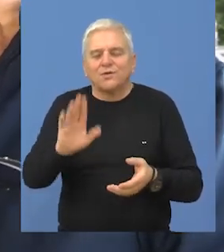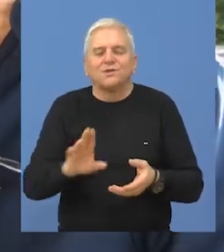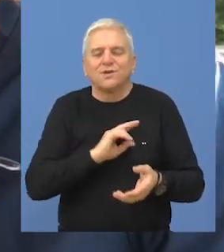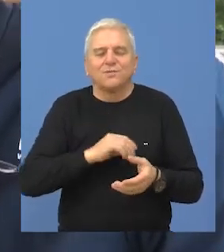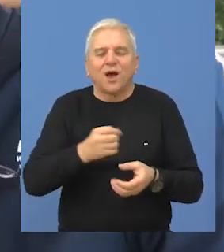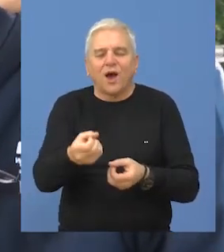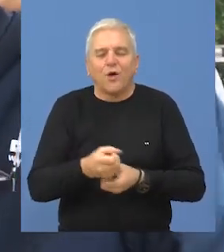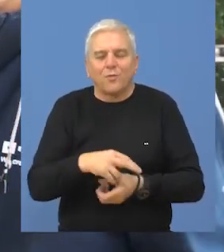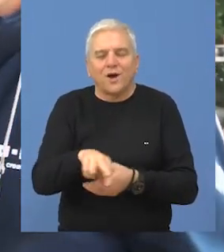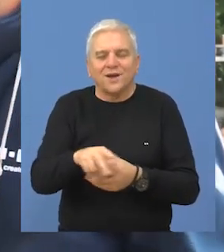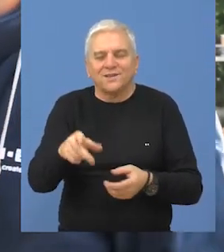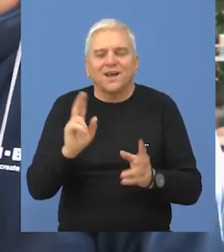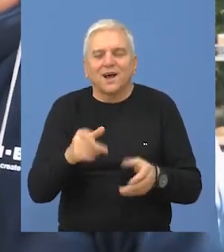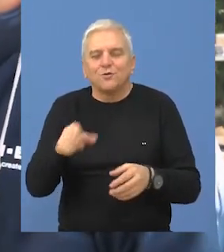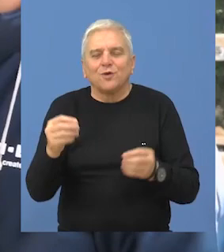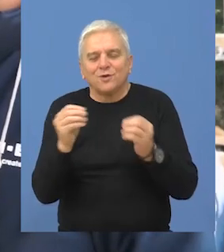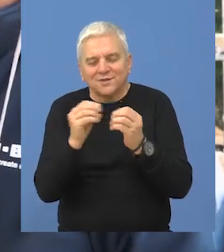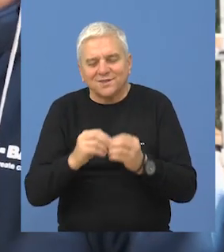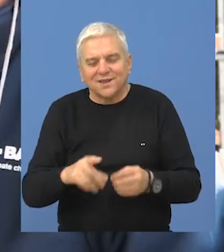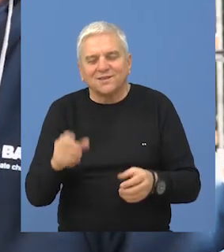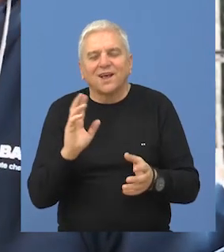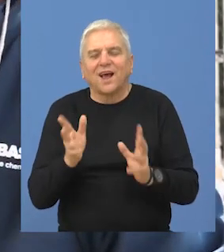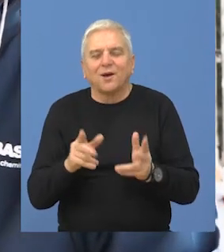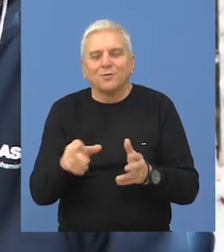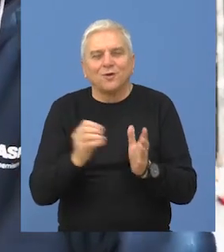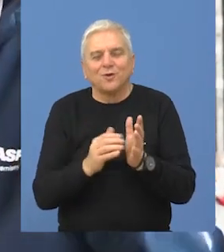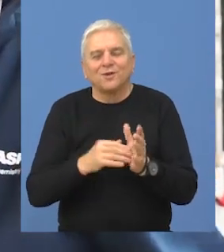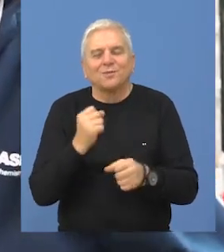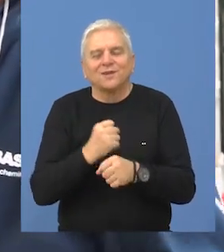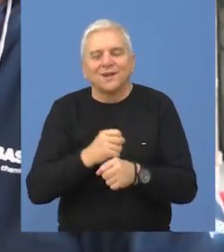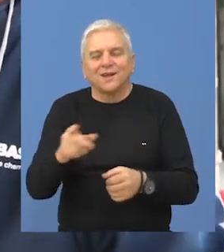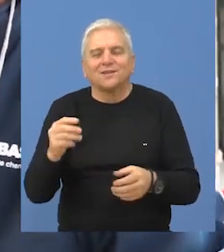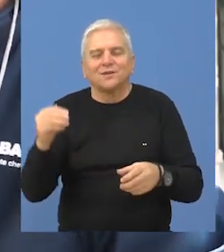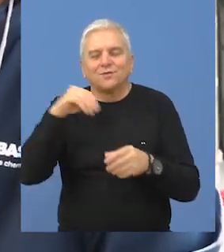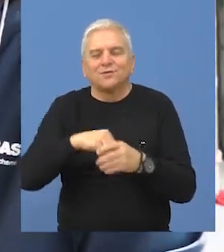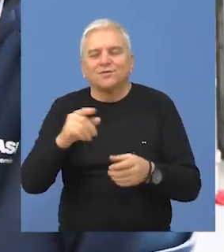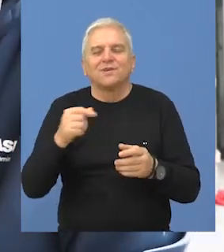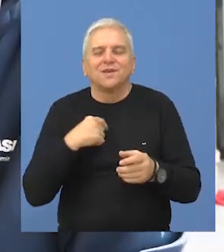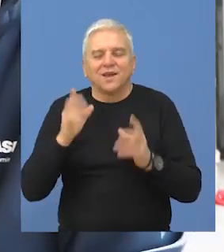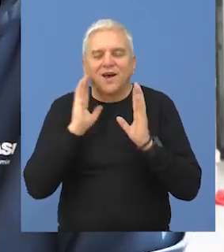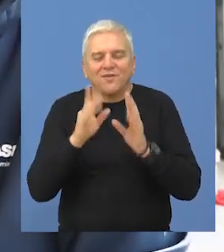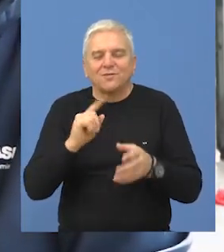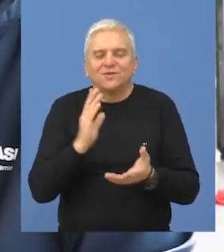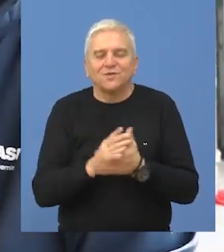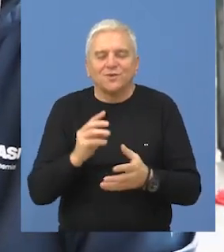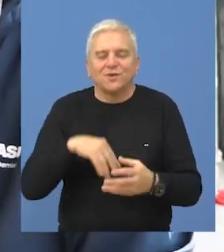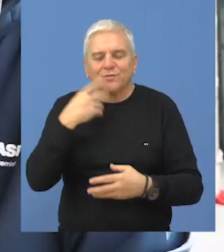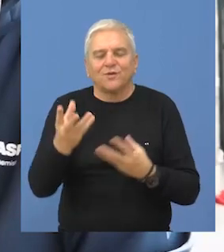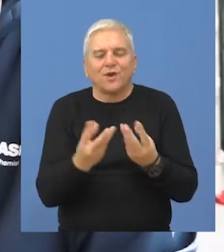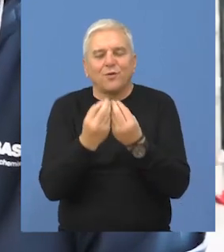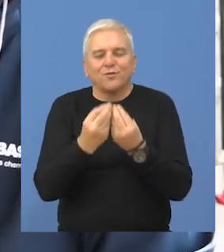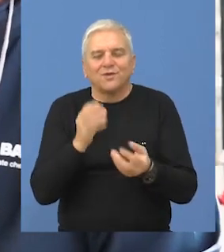ima svoju kobasicu, svako ima svoj način i postupa kako to radi i učestvovat će, nadam se, će biti još više